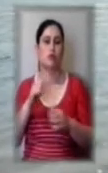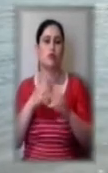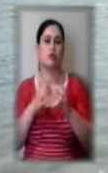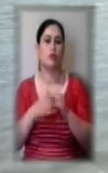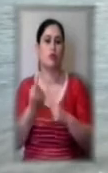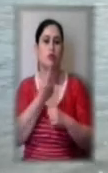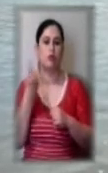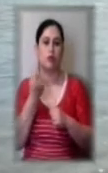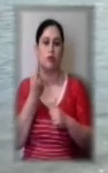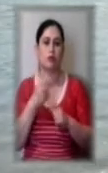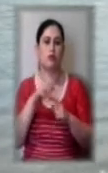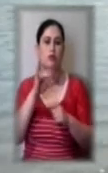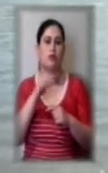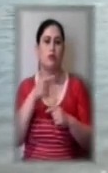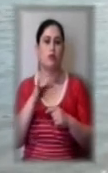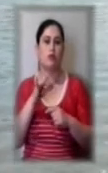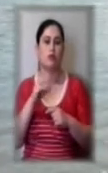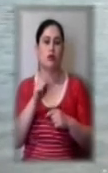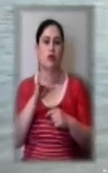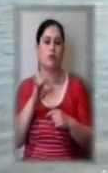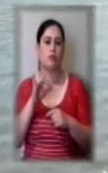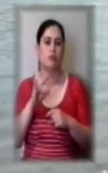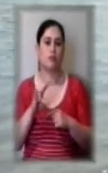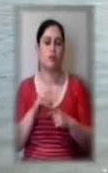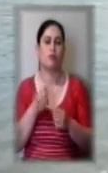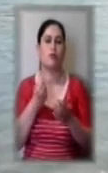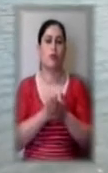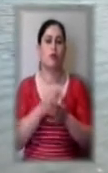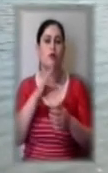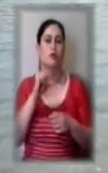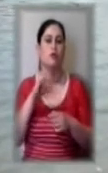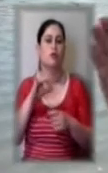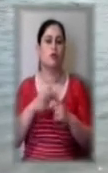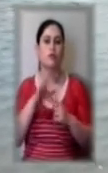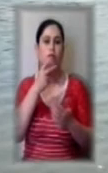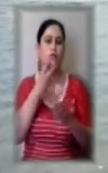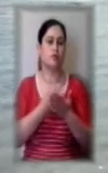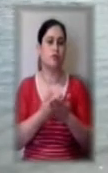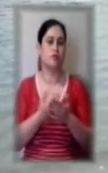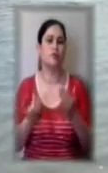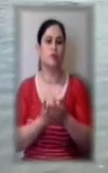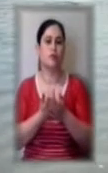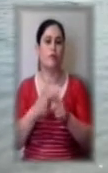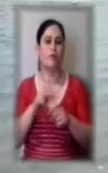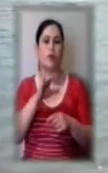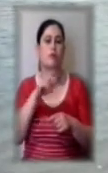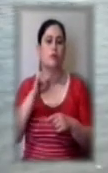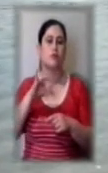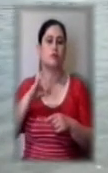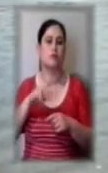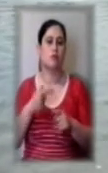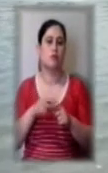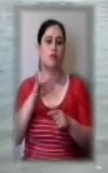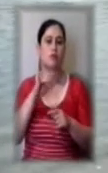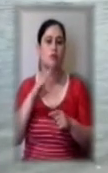Тарас Година-Арюбін. По наявності урн ми побачили і вздовж основних магістралей. Урни стоять на